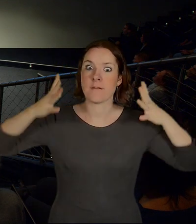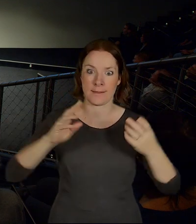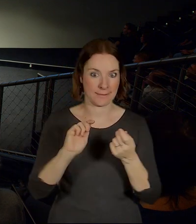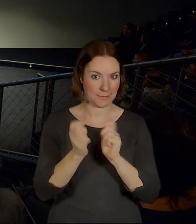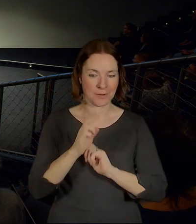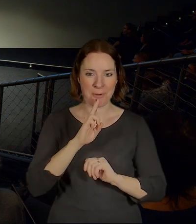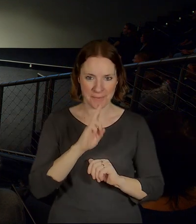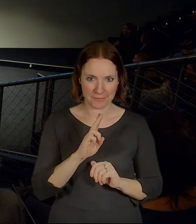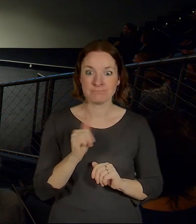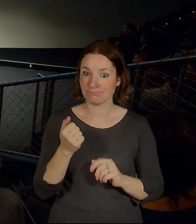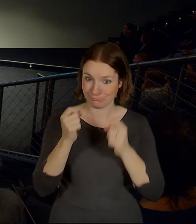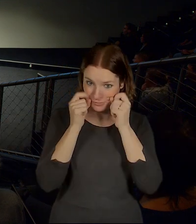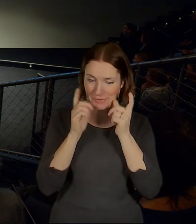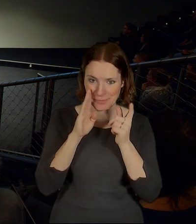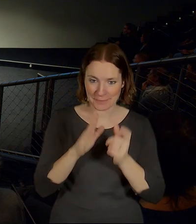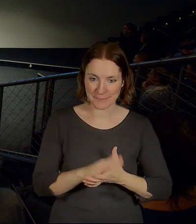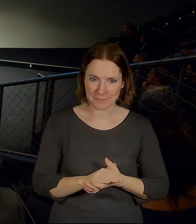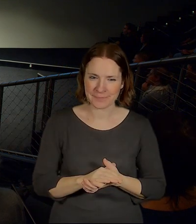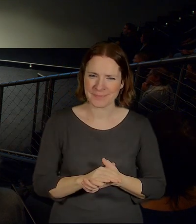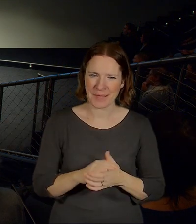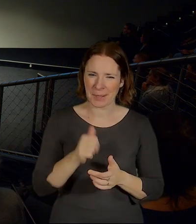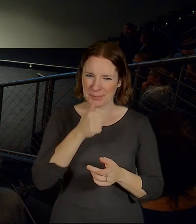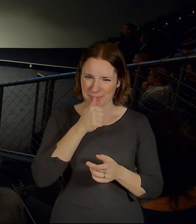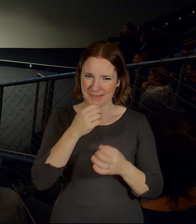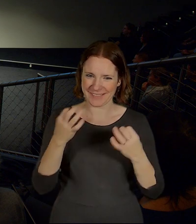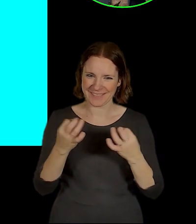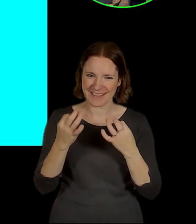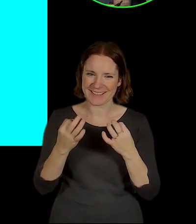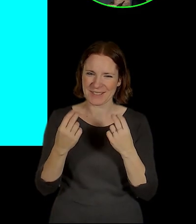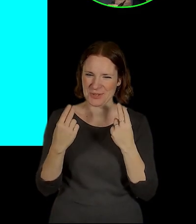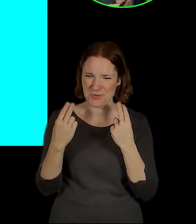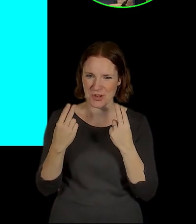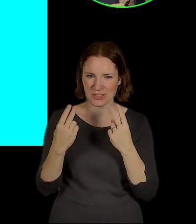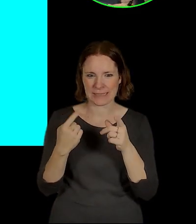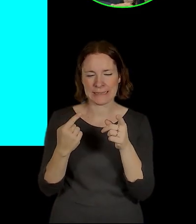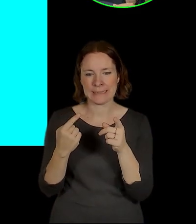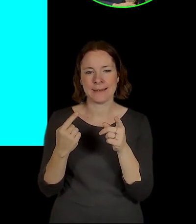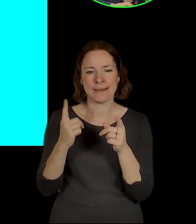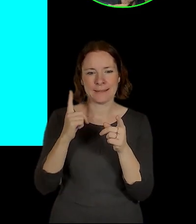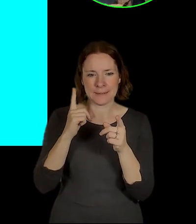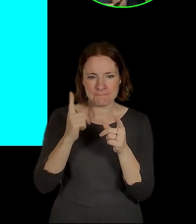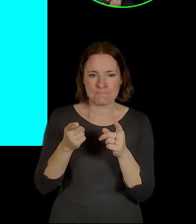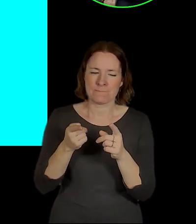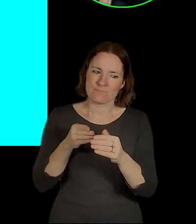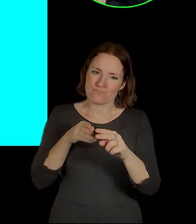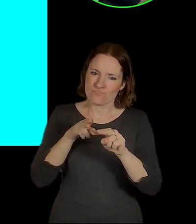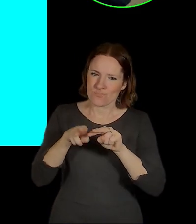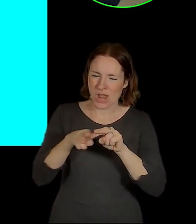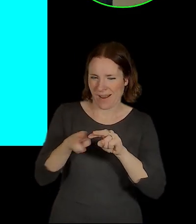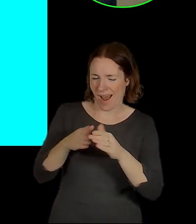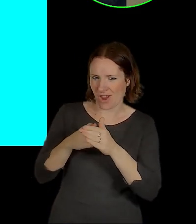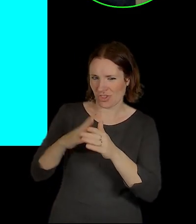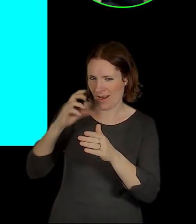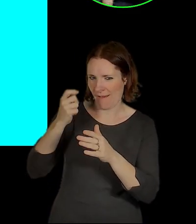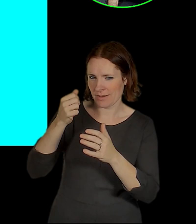bude potřeba zahubit hydru, která brání rozvoji našeho města modelním